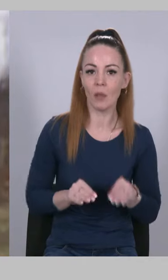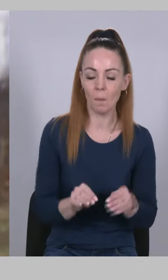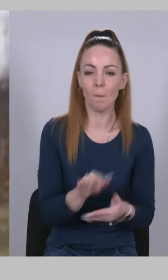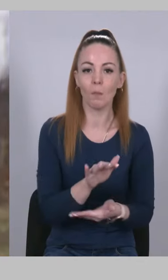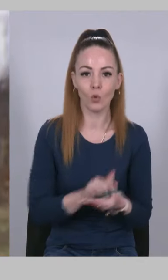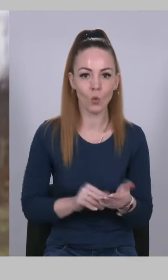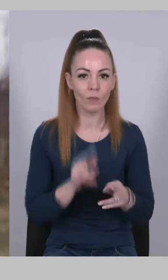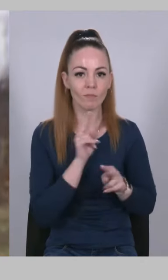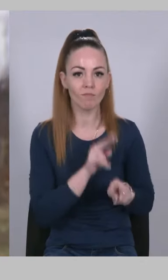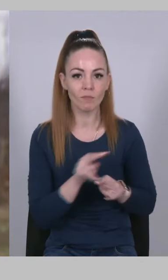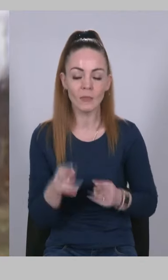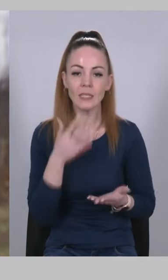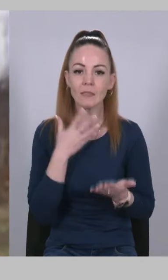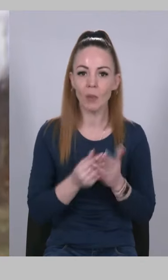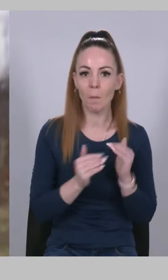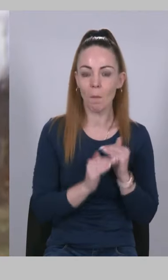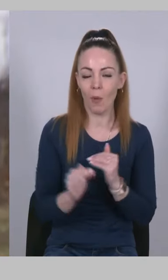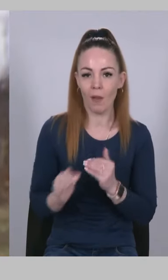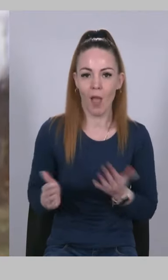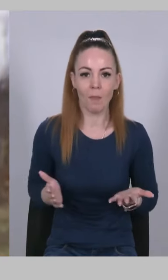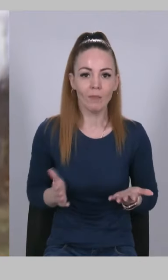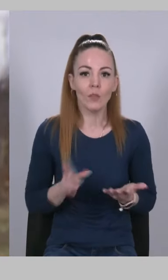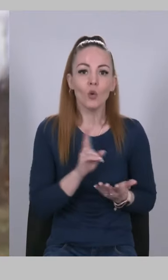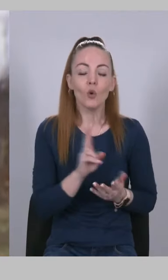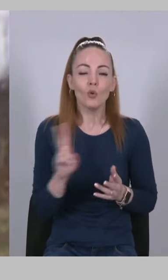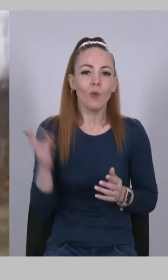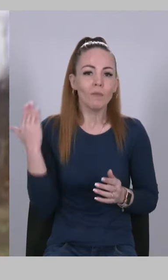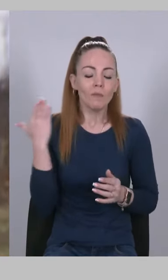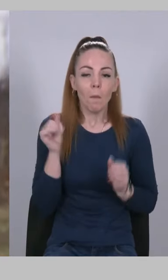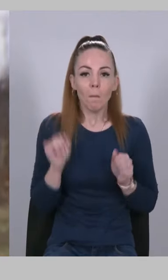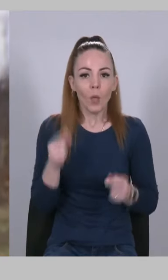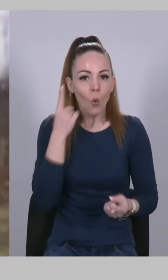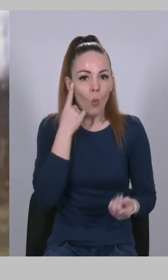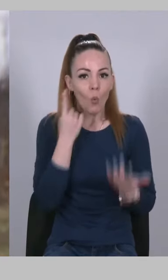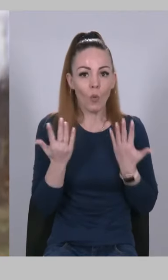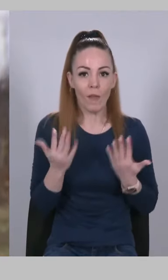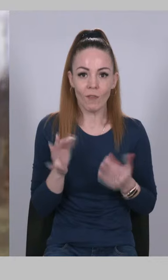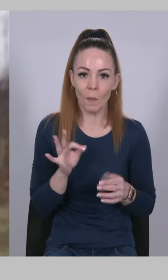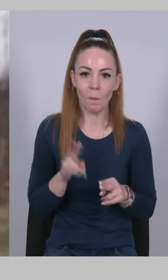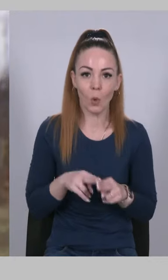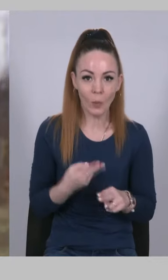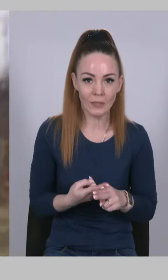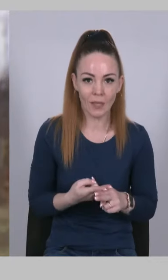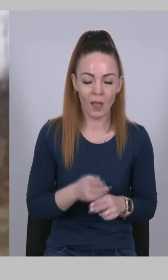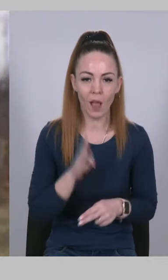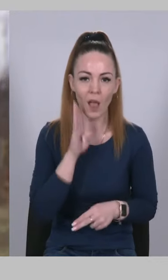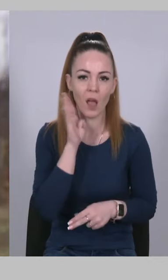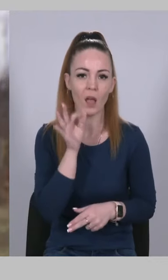доглядати за своїми полями. Хто б міг уявити про це ранку